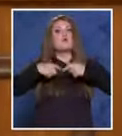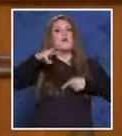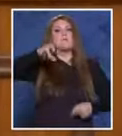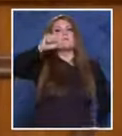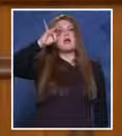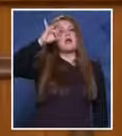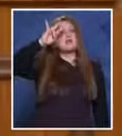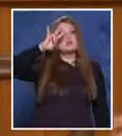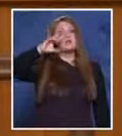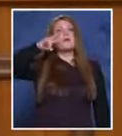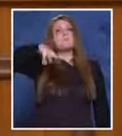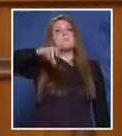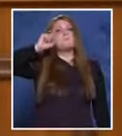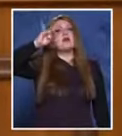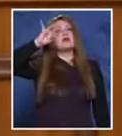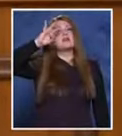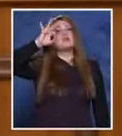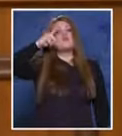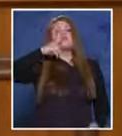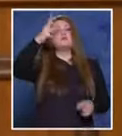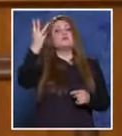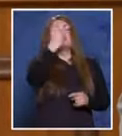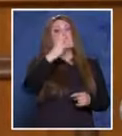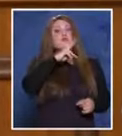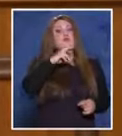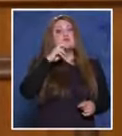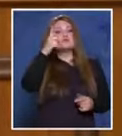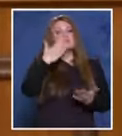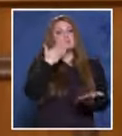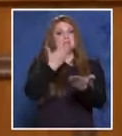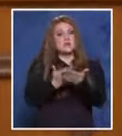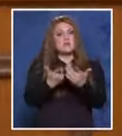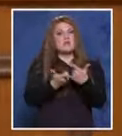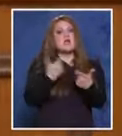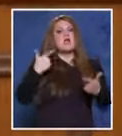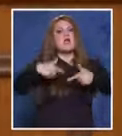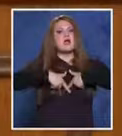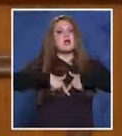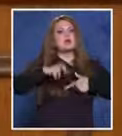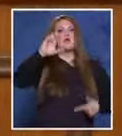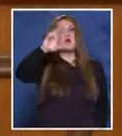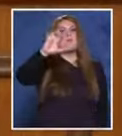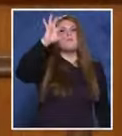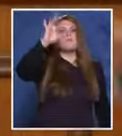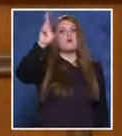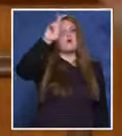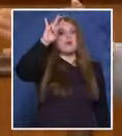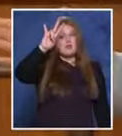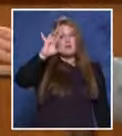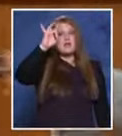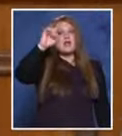Маринов. Обвиняемите пък полицаи ще бъдат представлявани от адвокат Боян Рангелов.